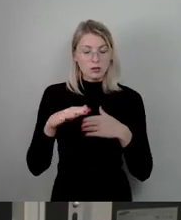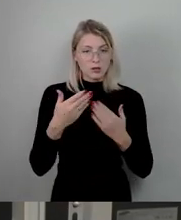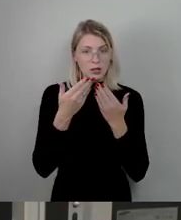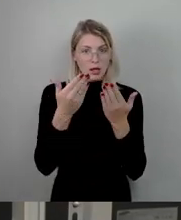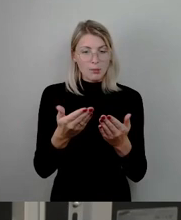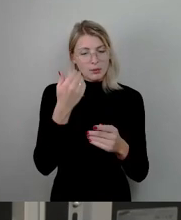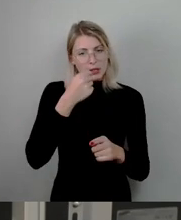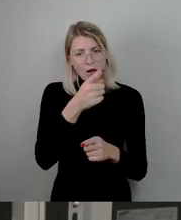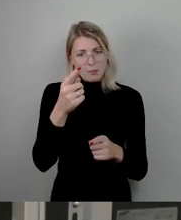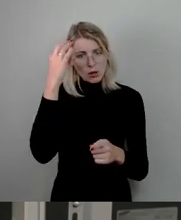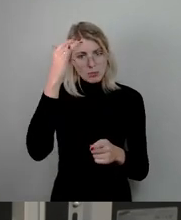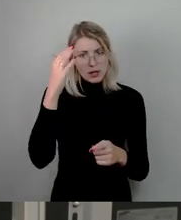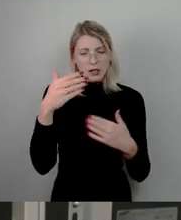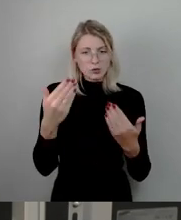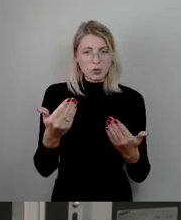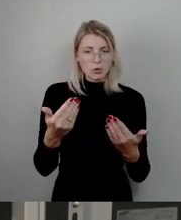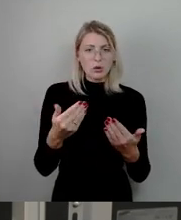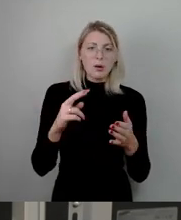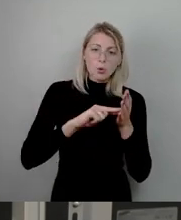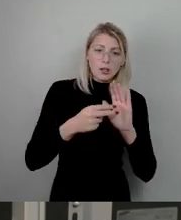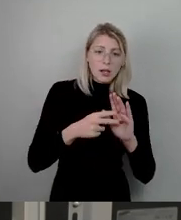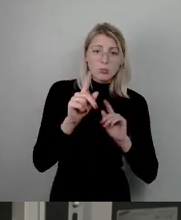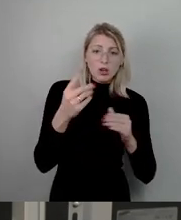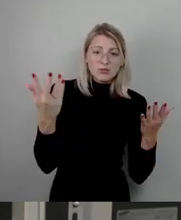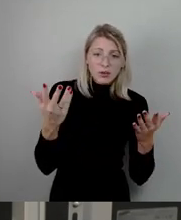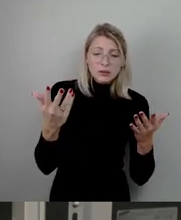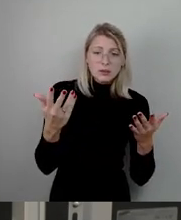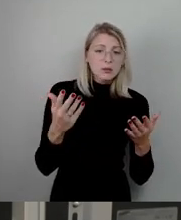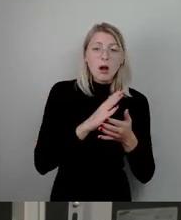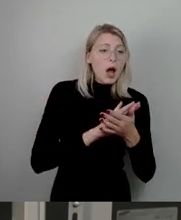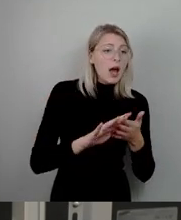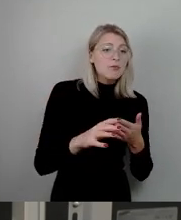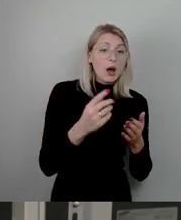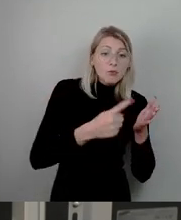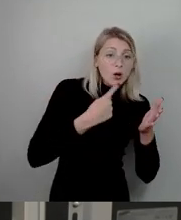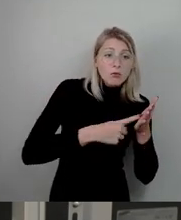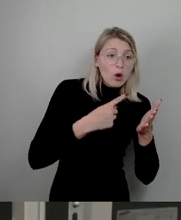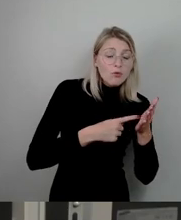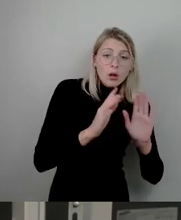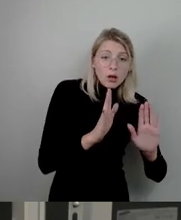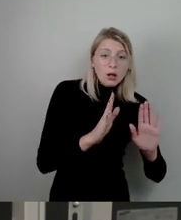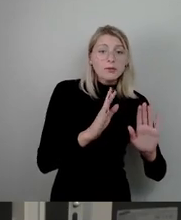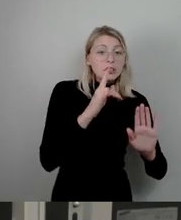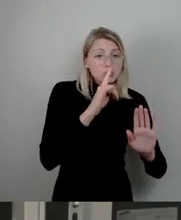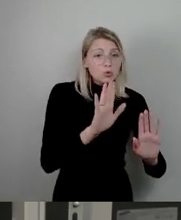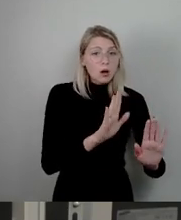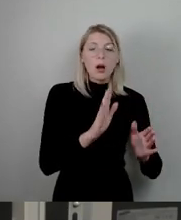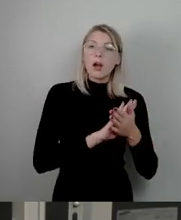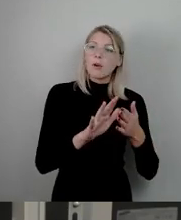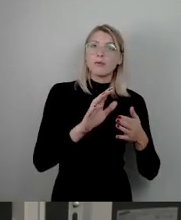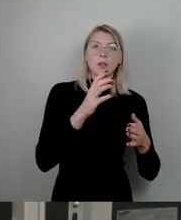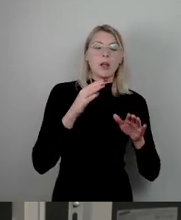drüber nach, denn Politik bedeutet nicht nur irgendwas fordern, wir sind ja nicht auf der Straße bei einer Demo, sondern das ist ein